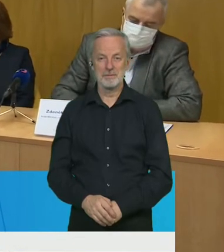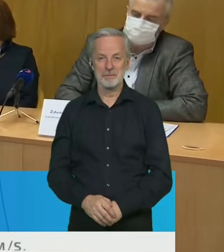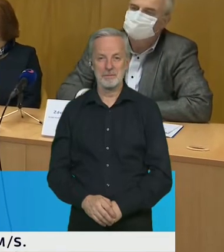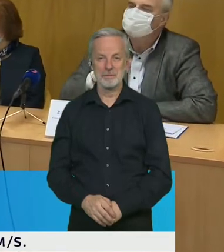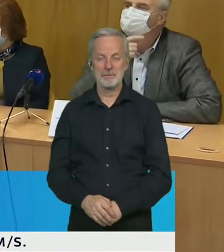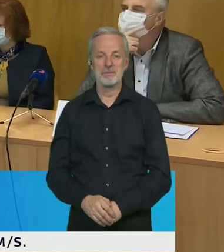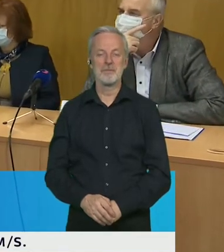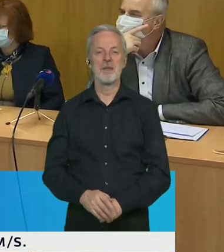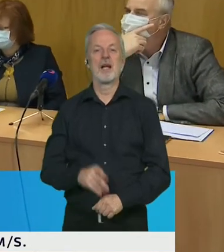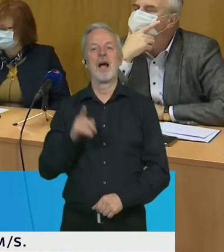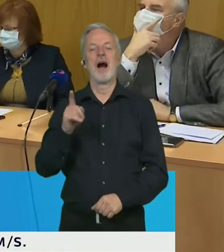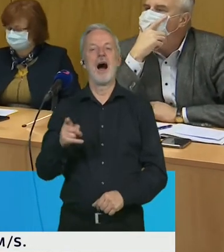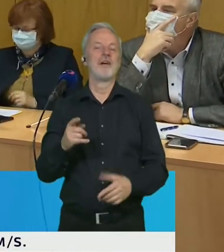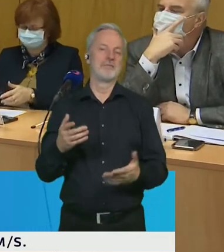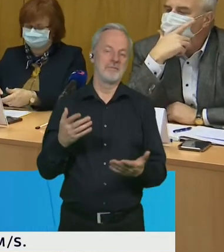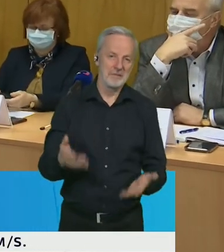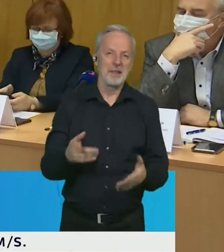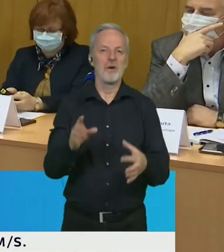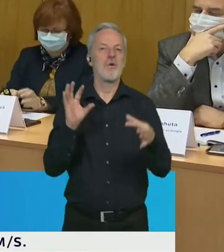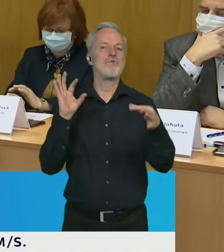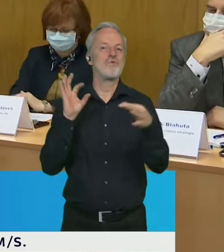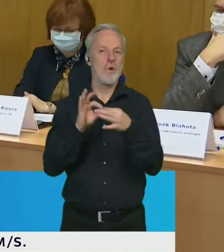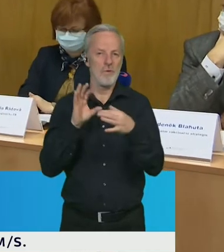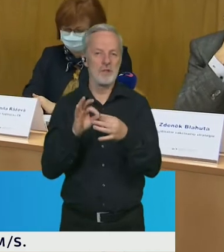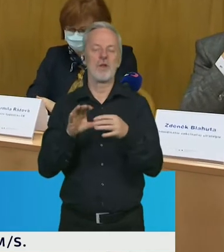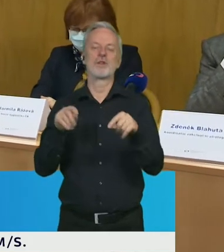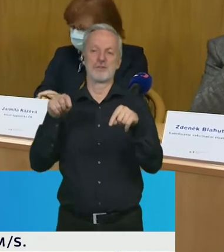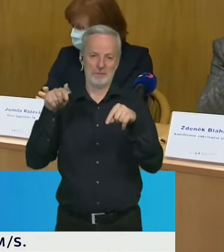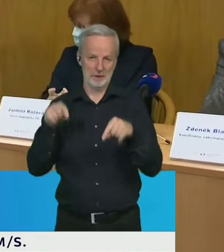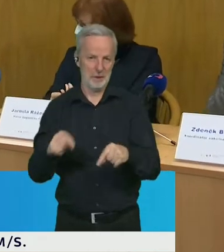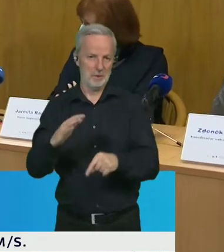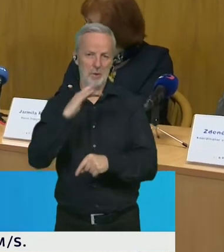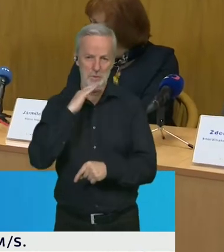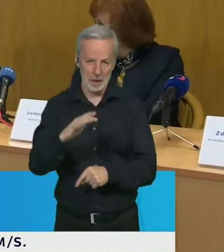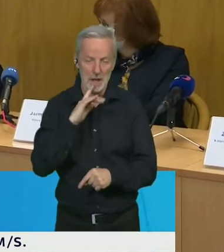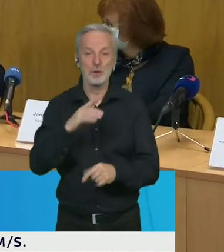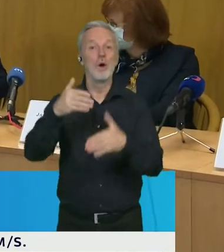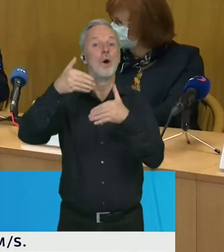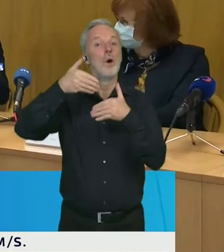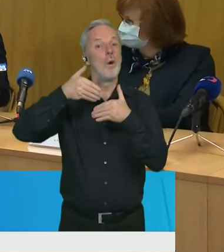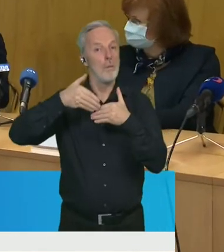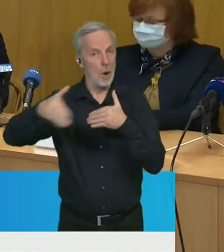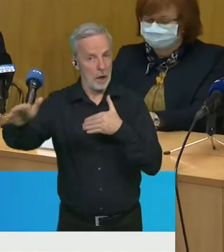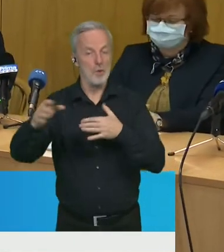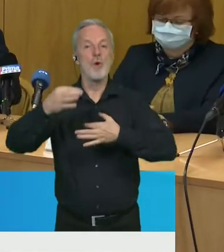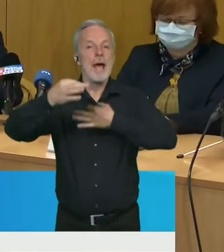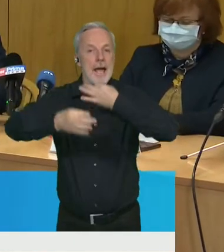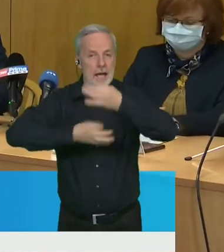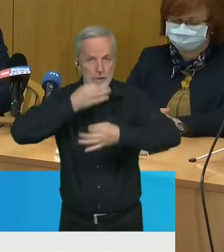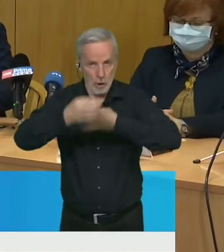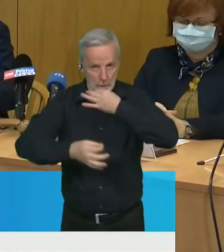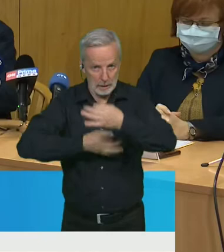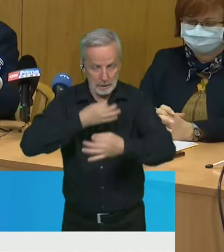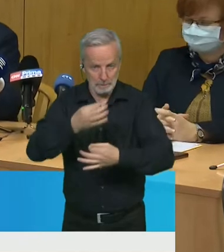souvislosti s tímto si dovolím navázat jakousi informací o tom, jak asi